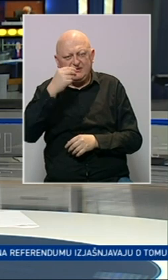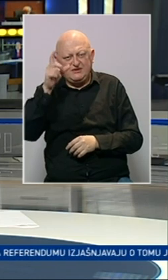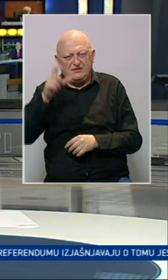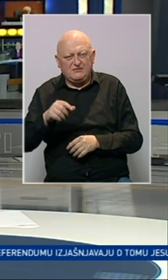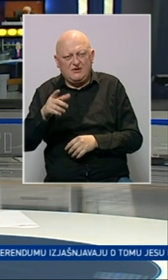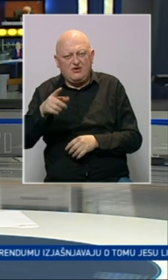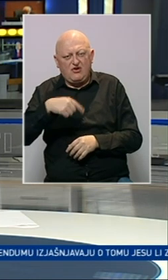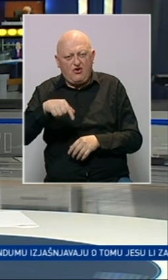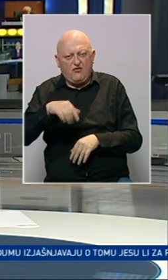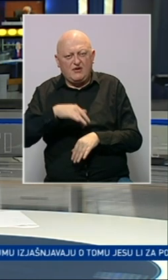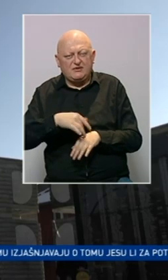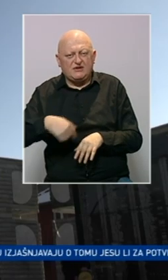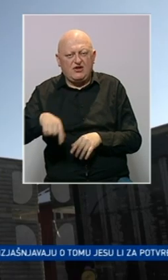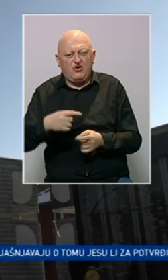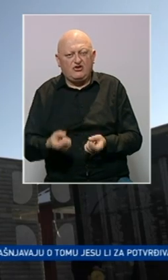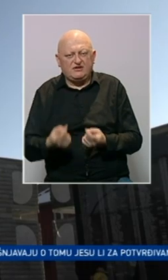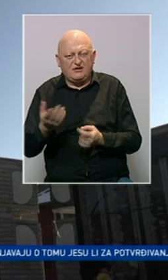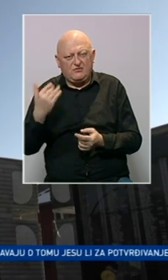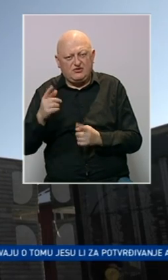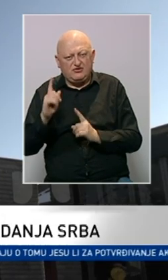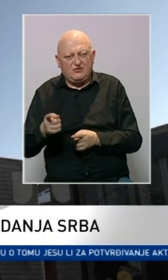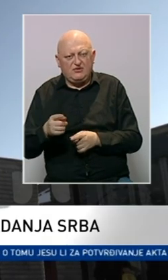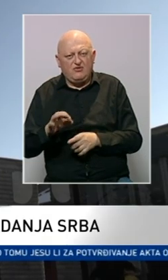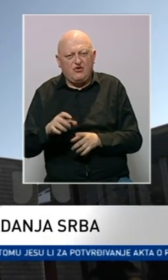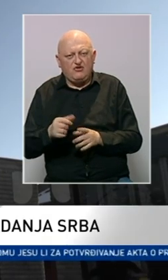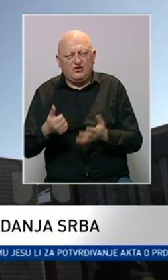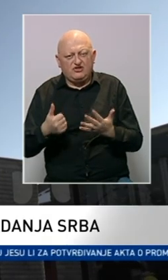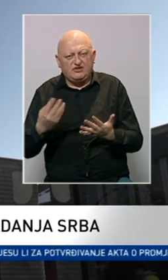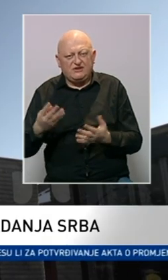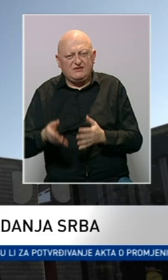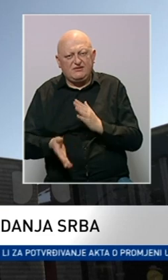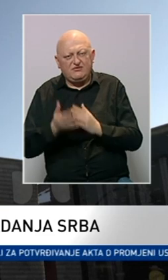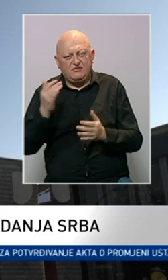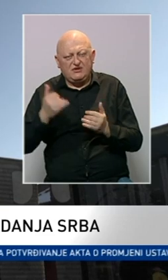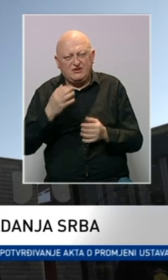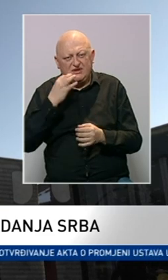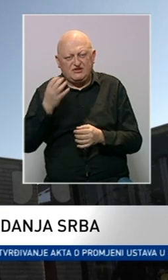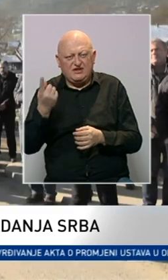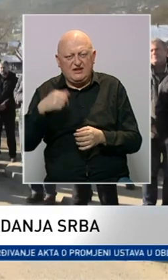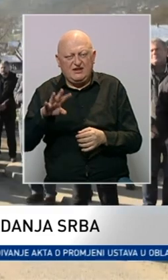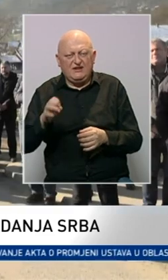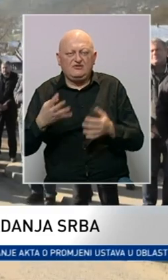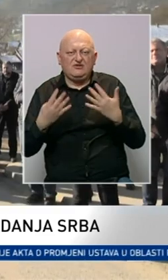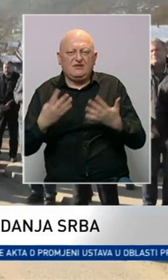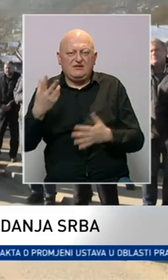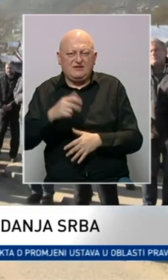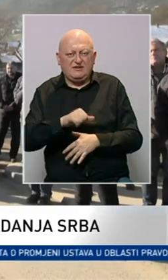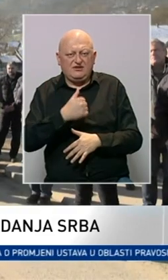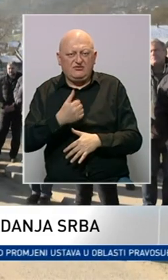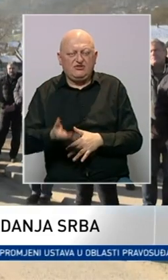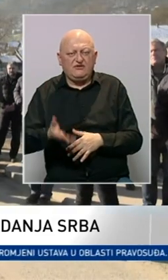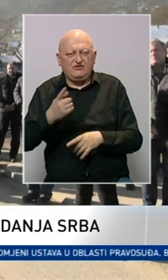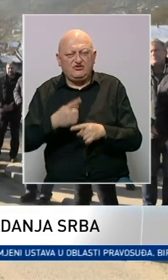nasradalih Srba iz ovog mjesta i okolnih sela u proteklom ratu od kojih je 69 ubijeno na današnji dan 1993.